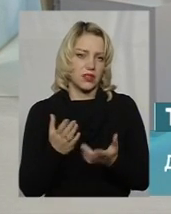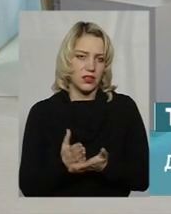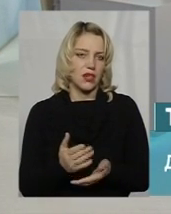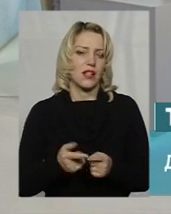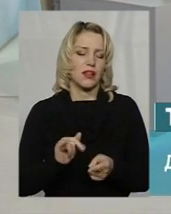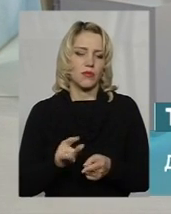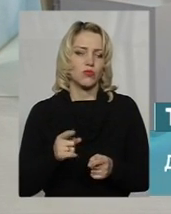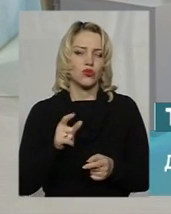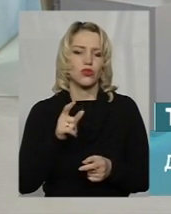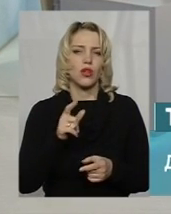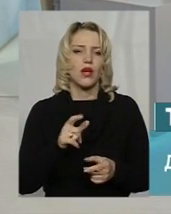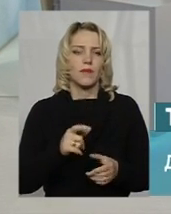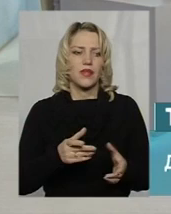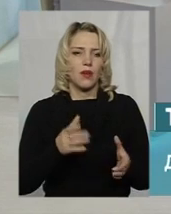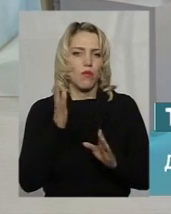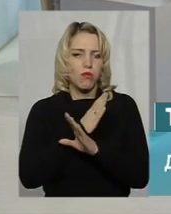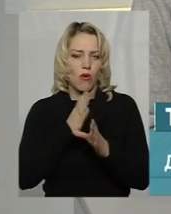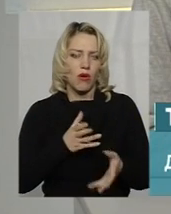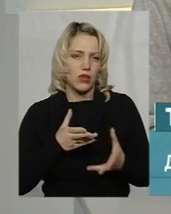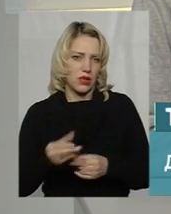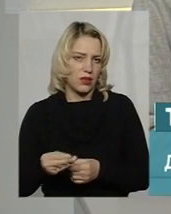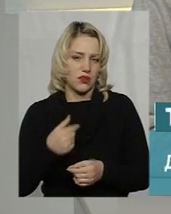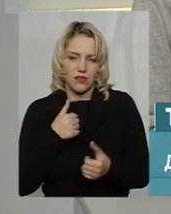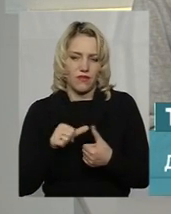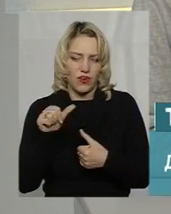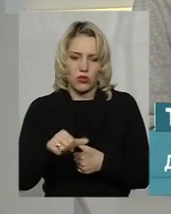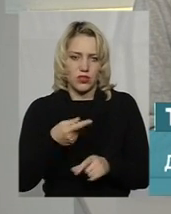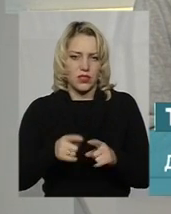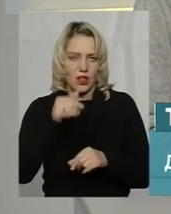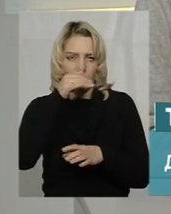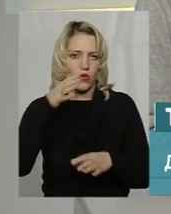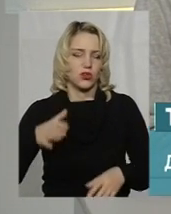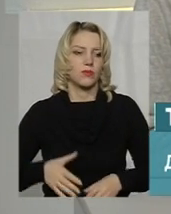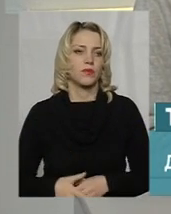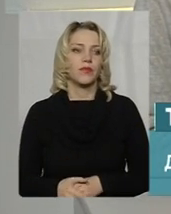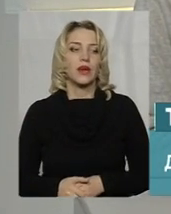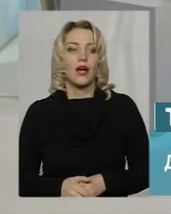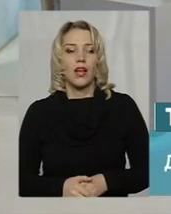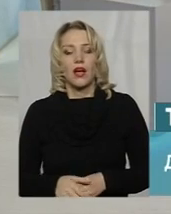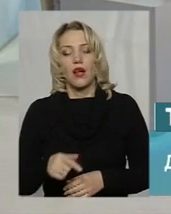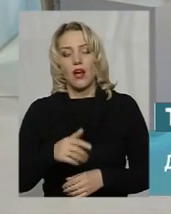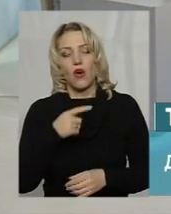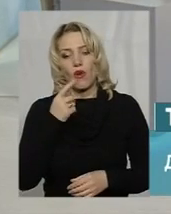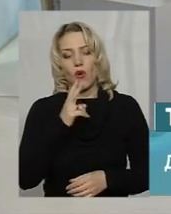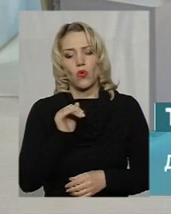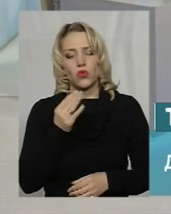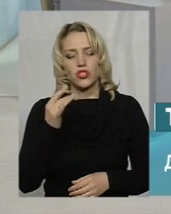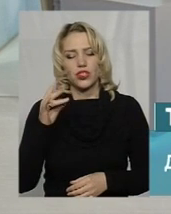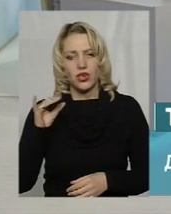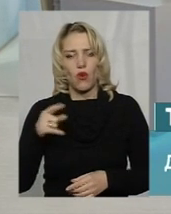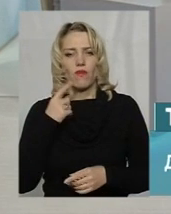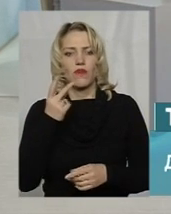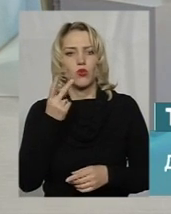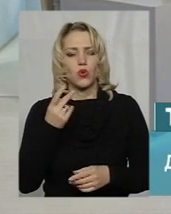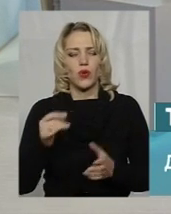погодні явища виключити неможливо. От Степан Кушнір говорив про другий енергоблок. За його словами, працює